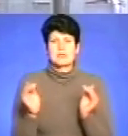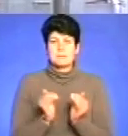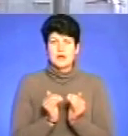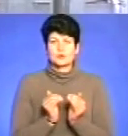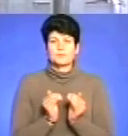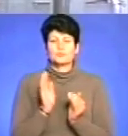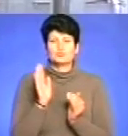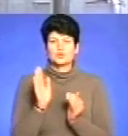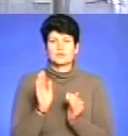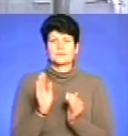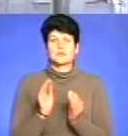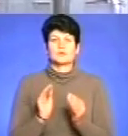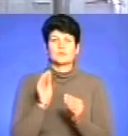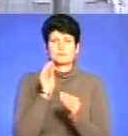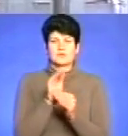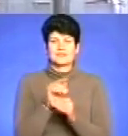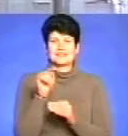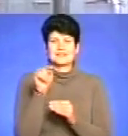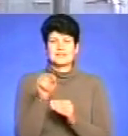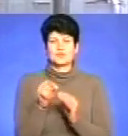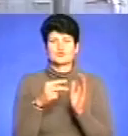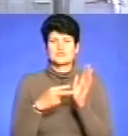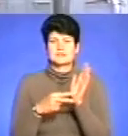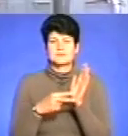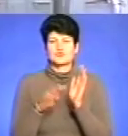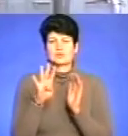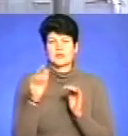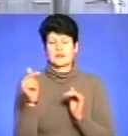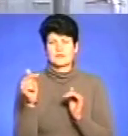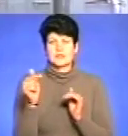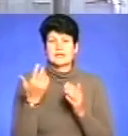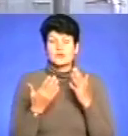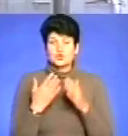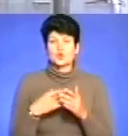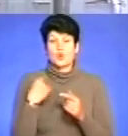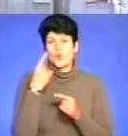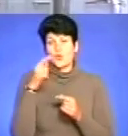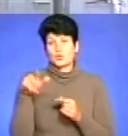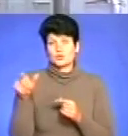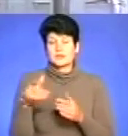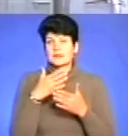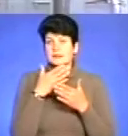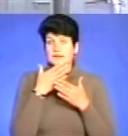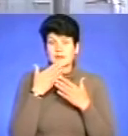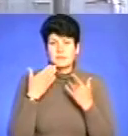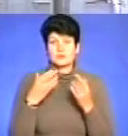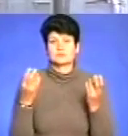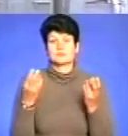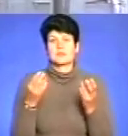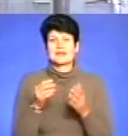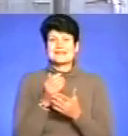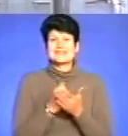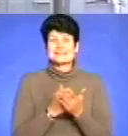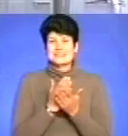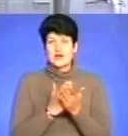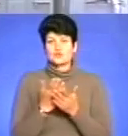буде встановлена їм доплата до 1074 гривень. Якщо ж особи не мають напрацьованого необхідного трудового стажу, про